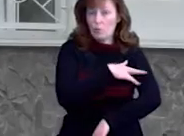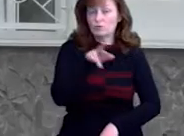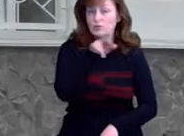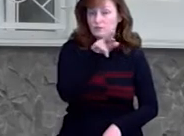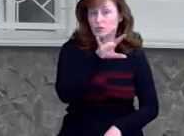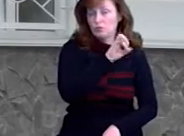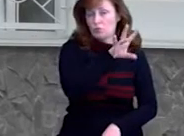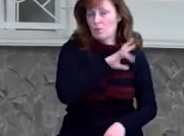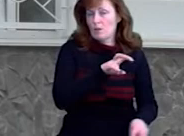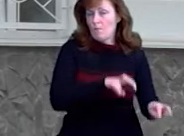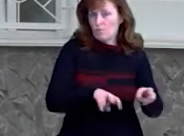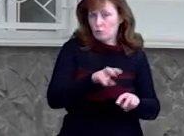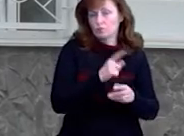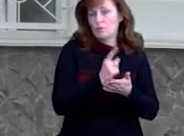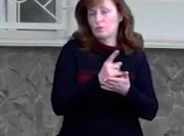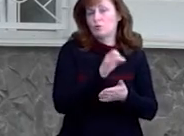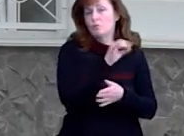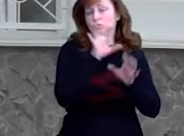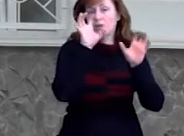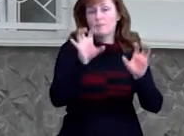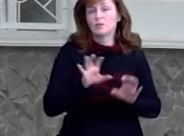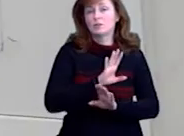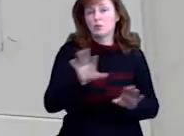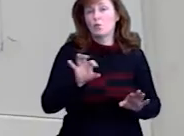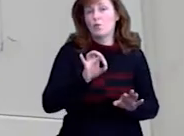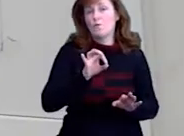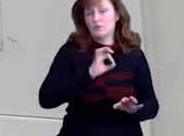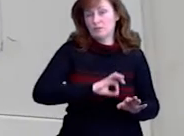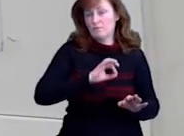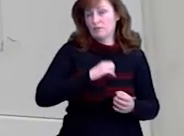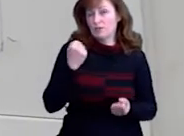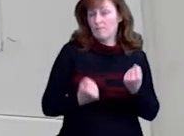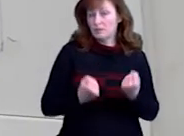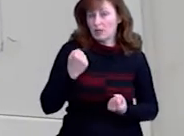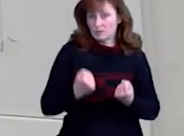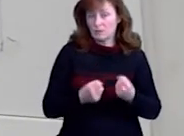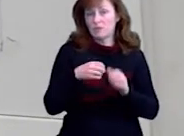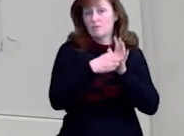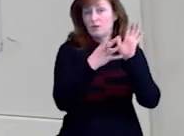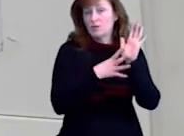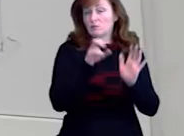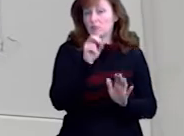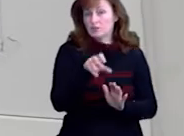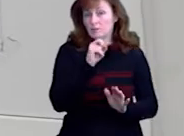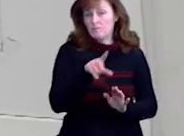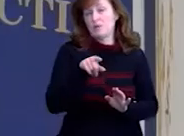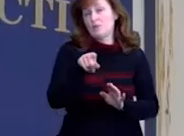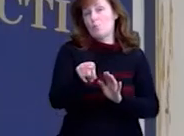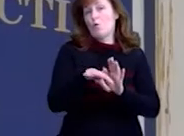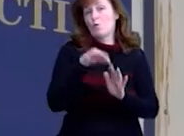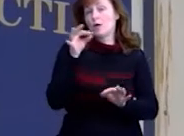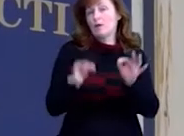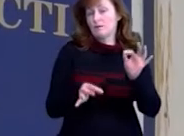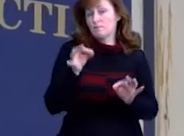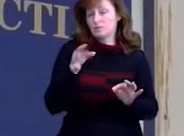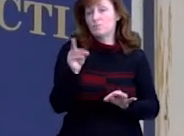січня він був у розшуку та підозрюється у незаконному заволодінні транспортним засобом. 19 квітня йому обрали запобіжний захід у